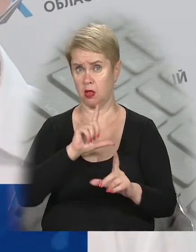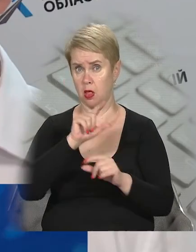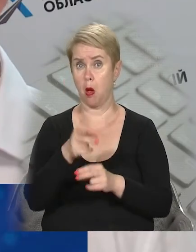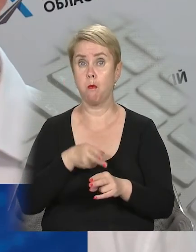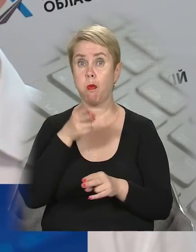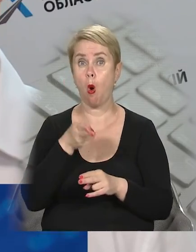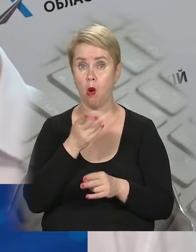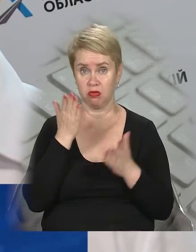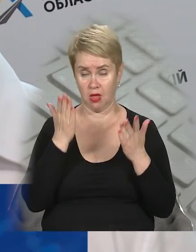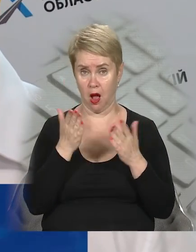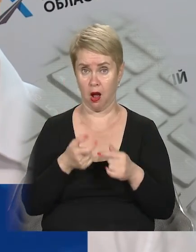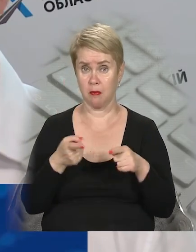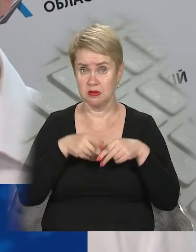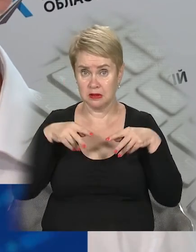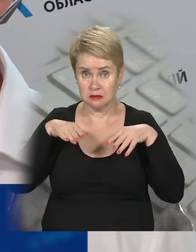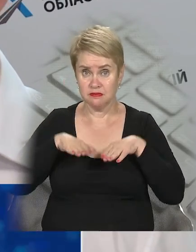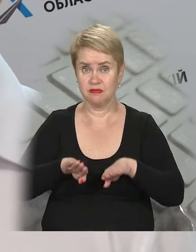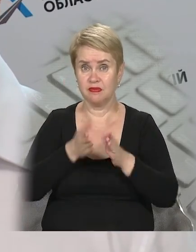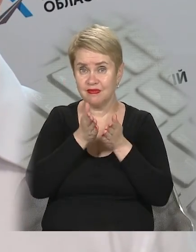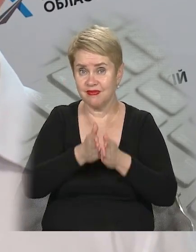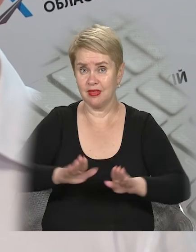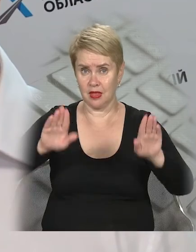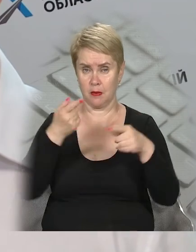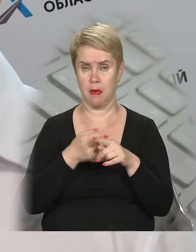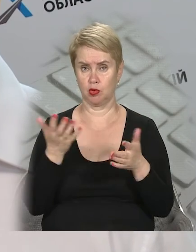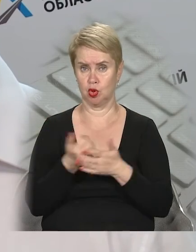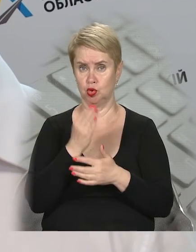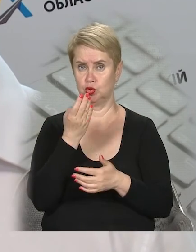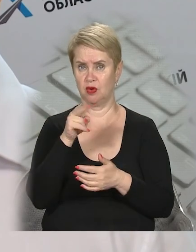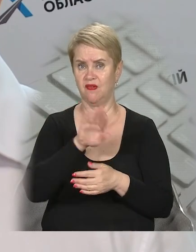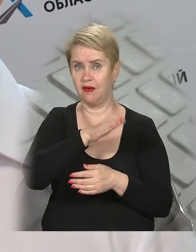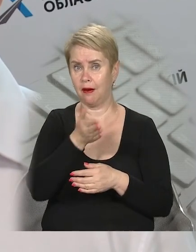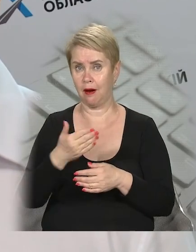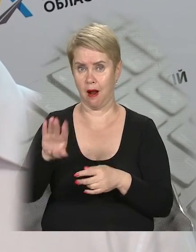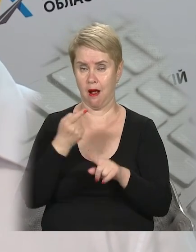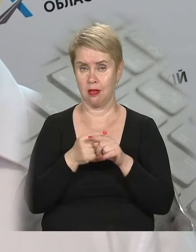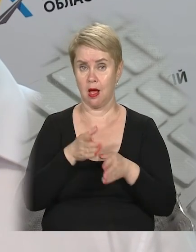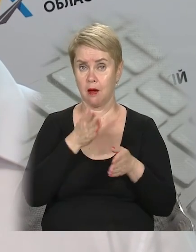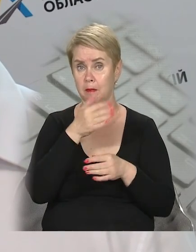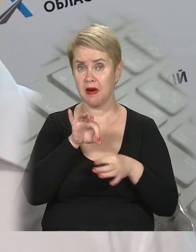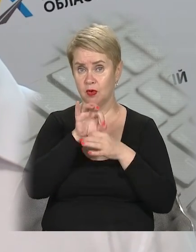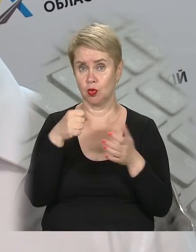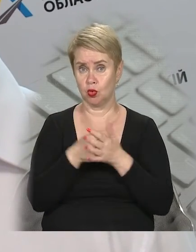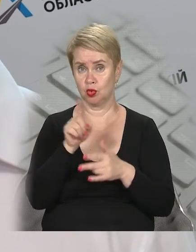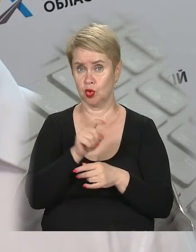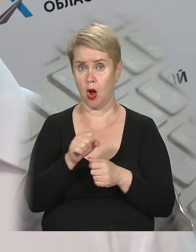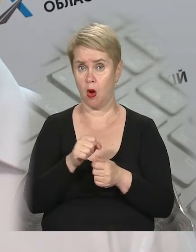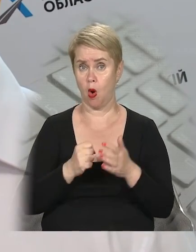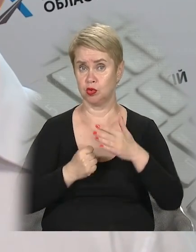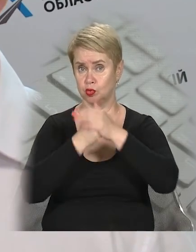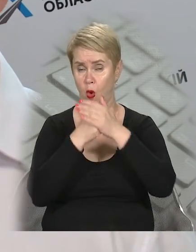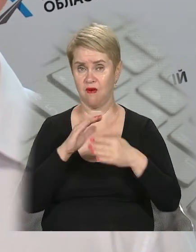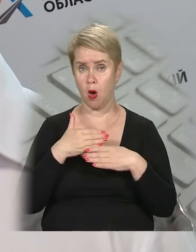потяг, з'являється колійність. Як у народі це називається шифер на дорозі. Ця колійність приводить до того, що основа